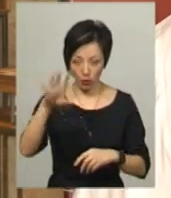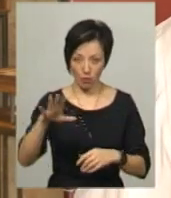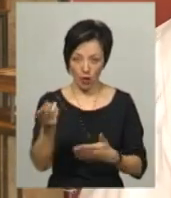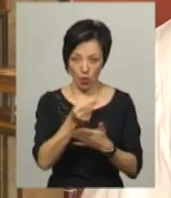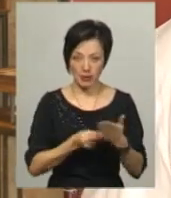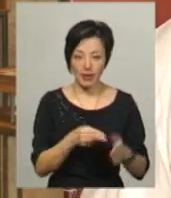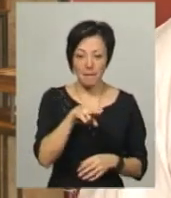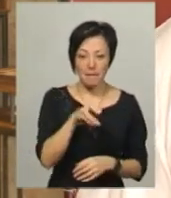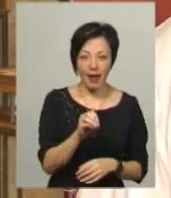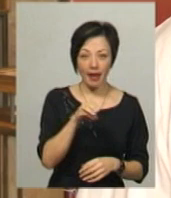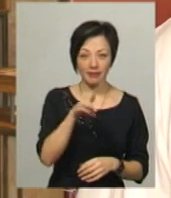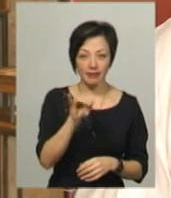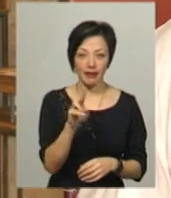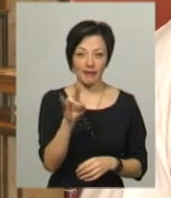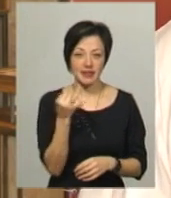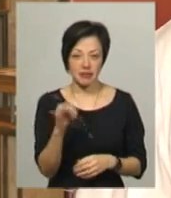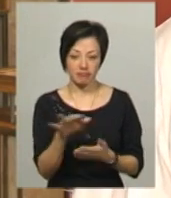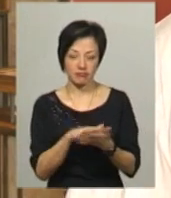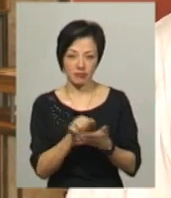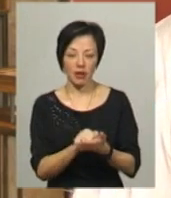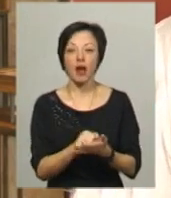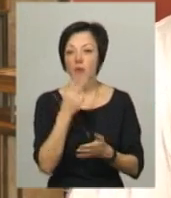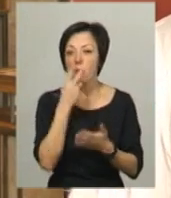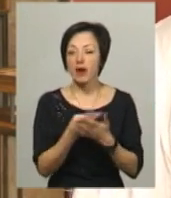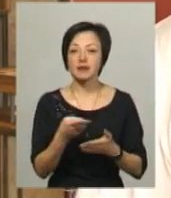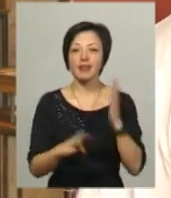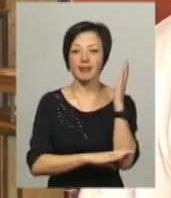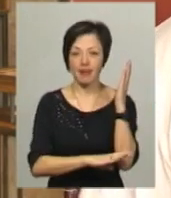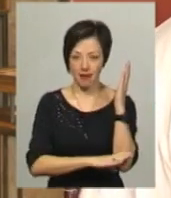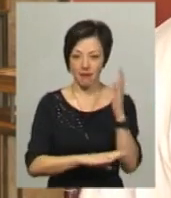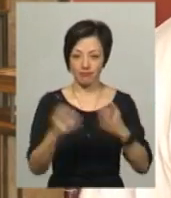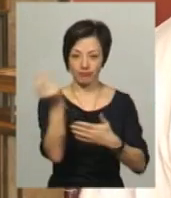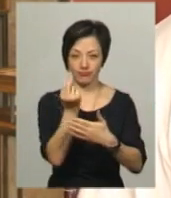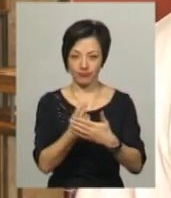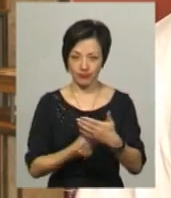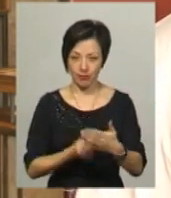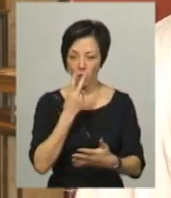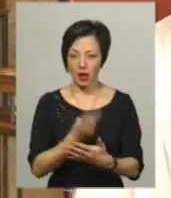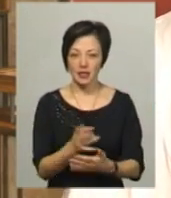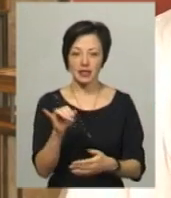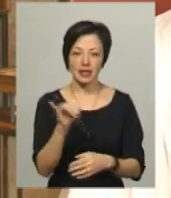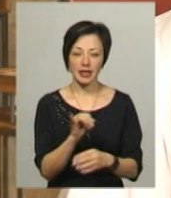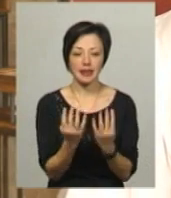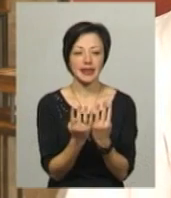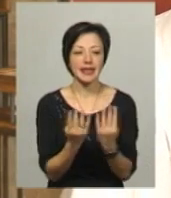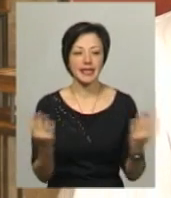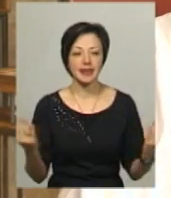І ось ви побачите, дерево воно в тому стилі розписане, тини,